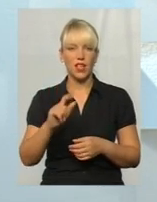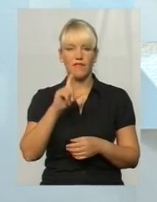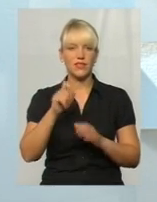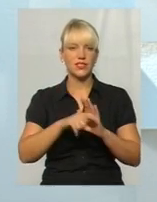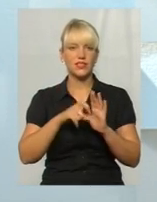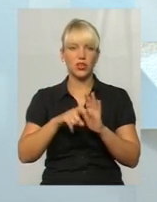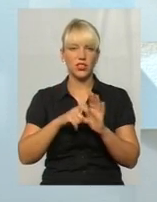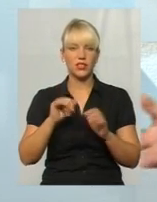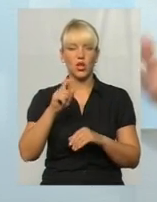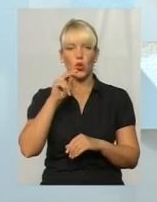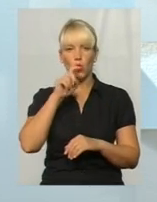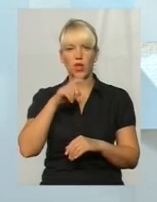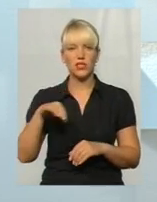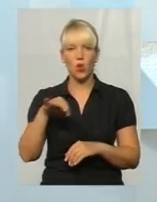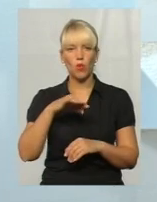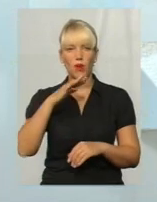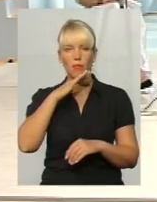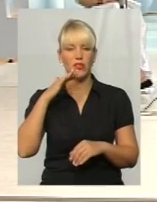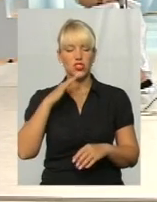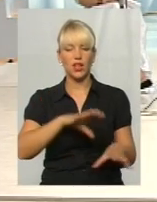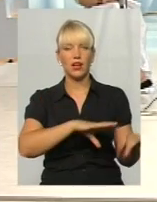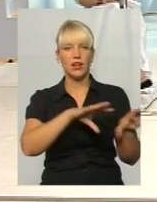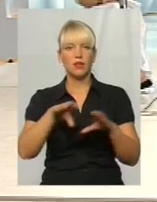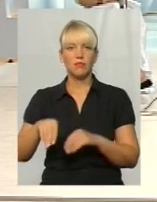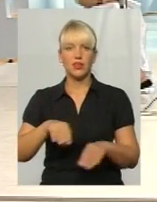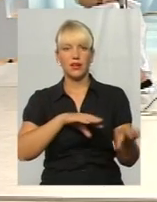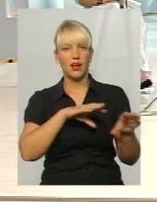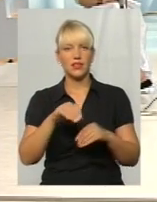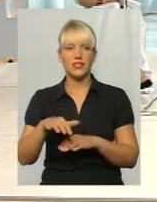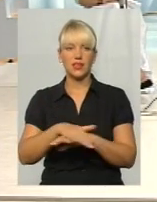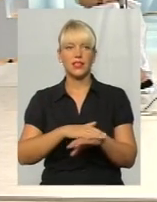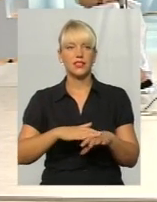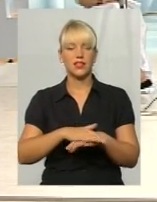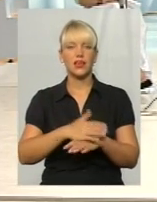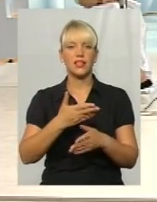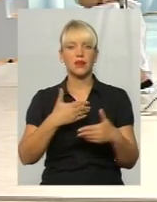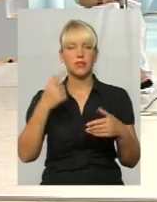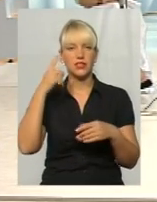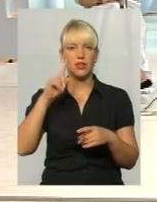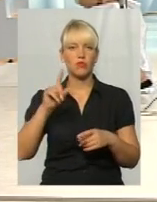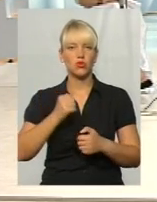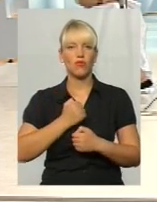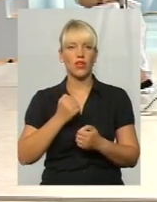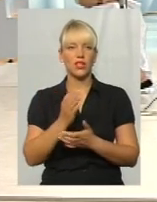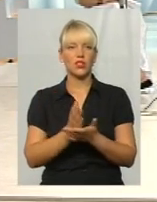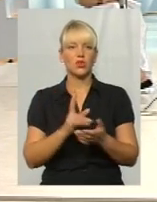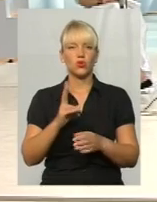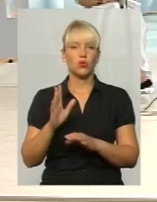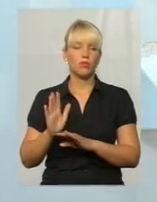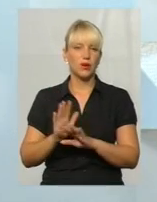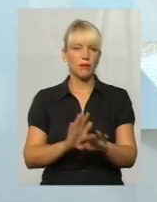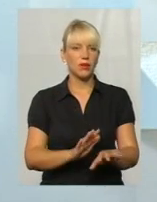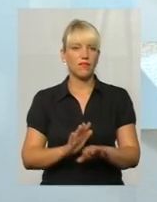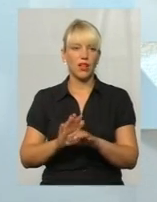Луганської області, більша міграція населения. Ми знаємо, що є военнослужащі, які пребувають